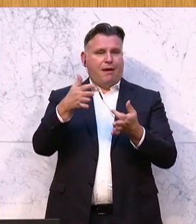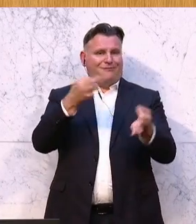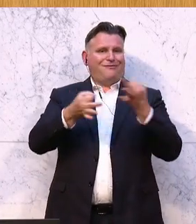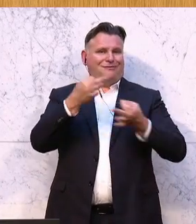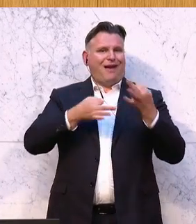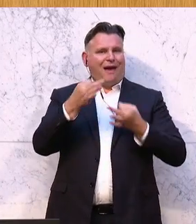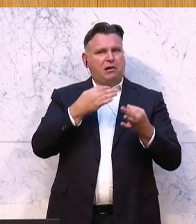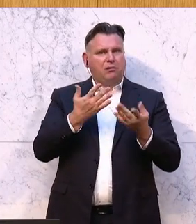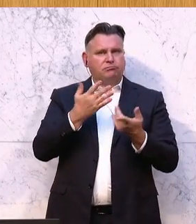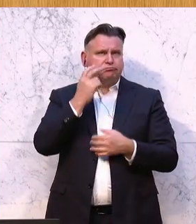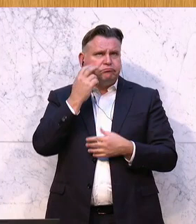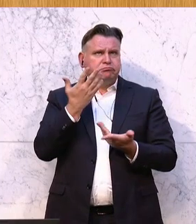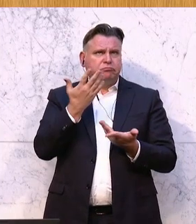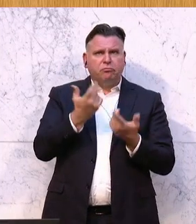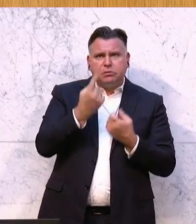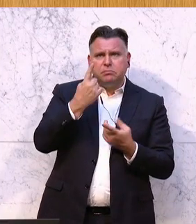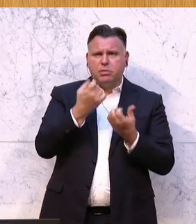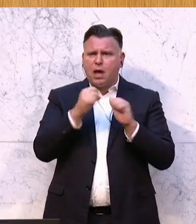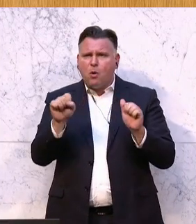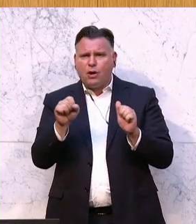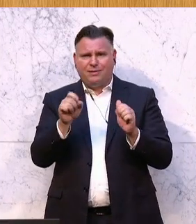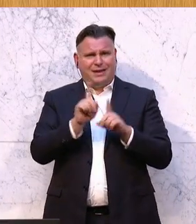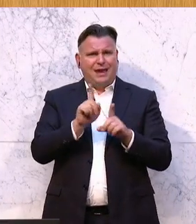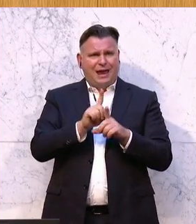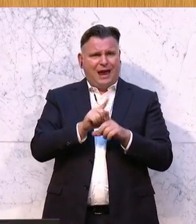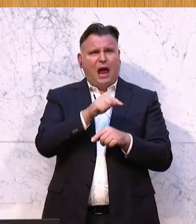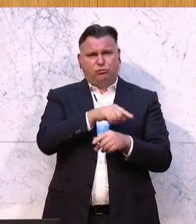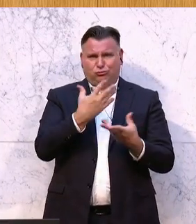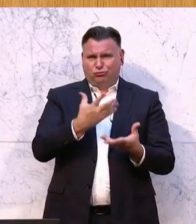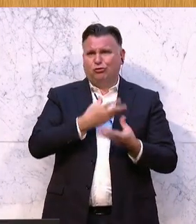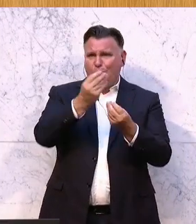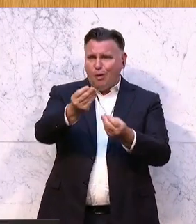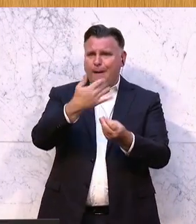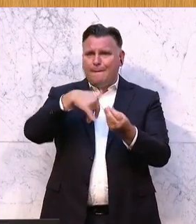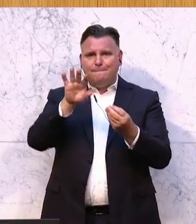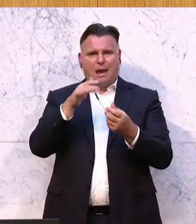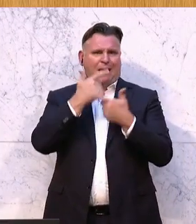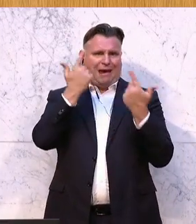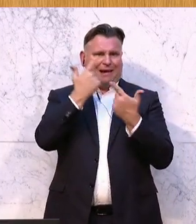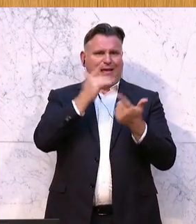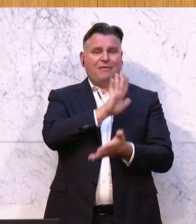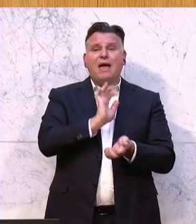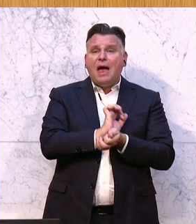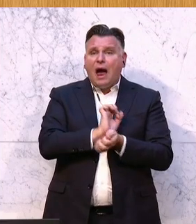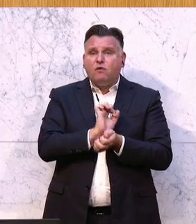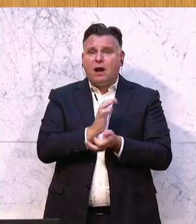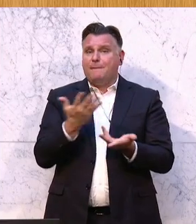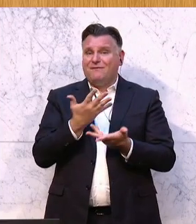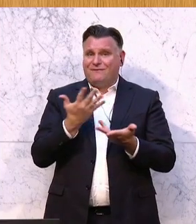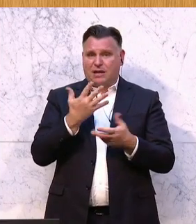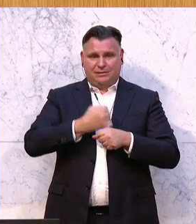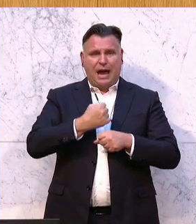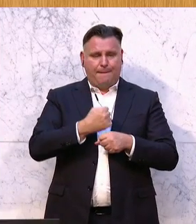Antworten, die diese Institutionen selbst geben, indem sie erklären, was sie arbeiten und wie wichtig diese Arbeit ist,